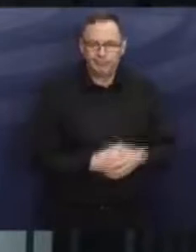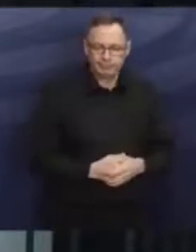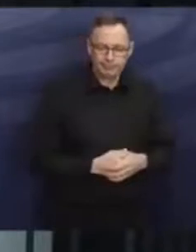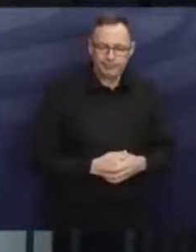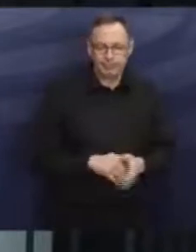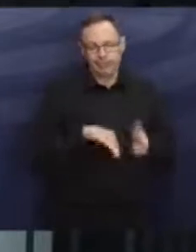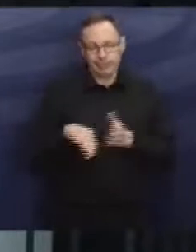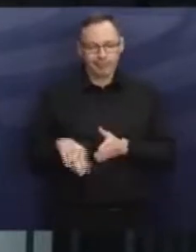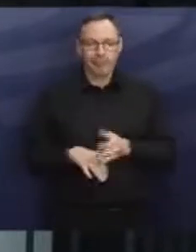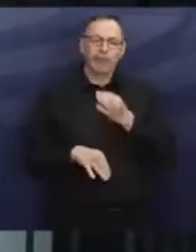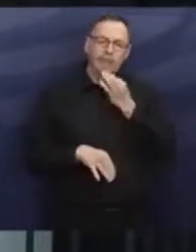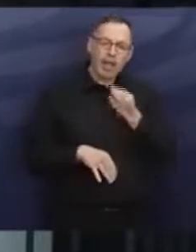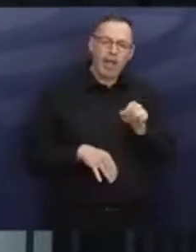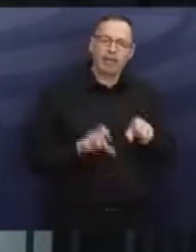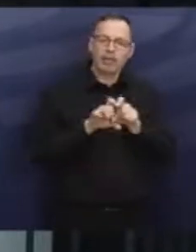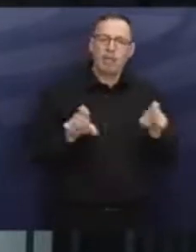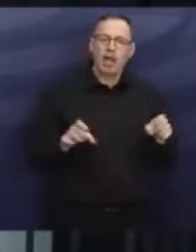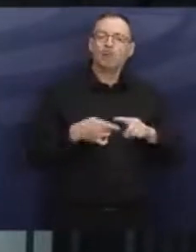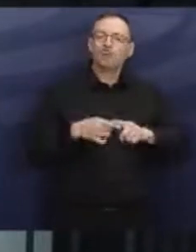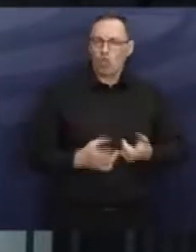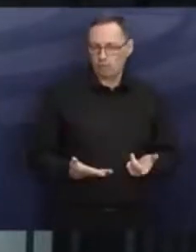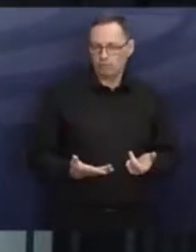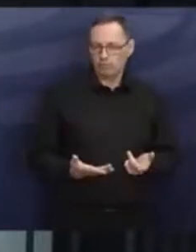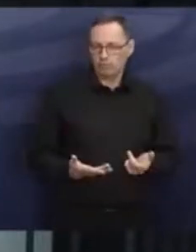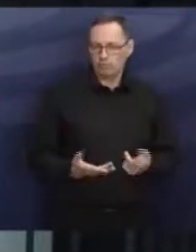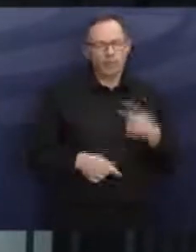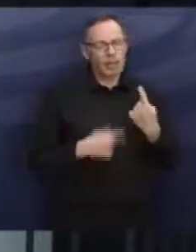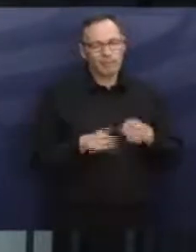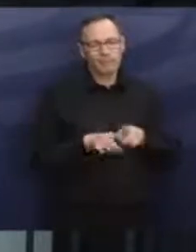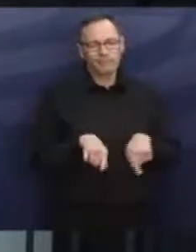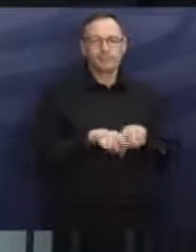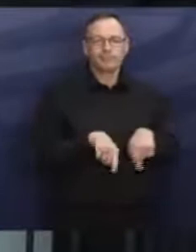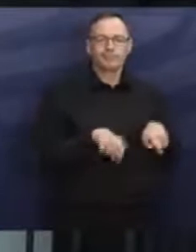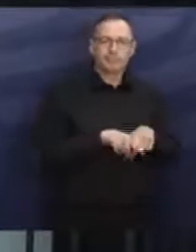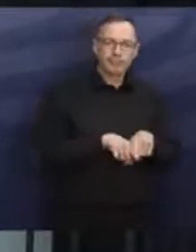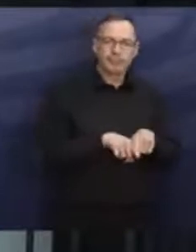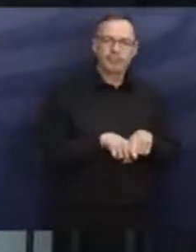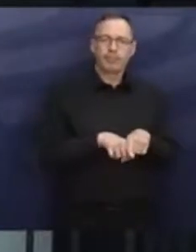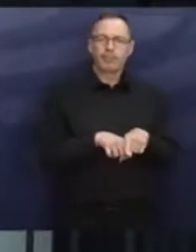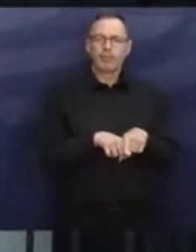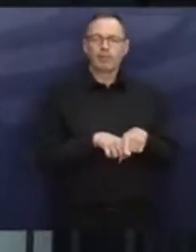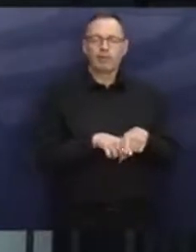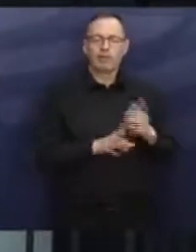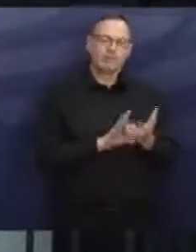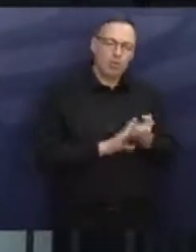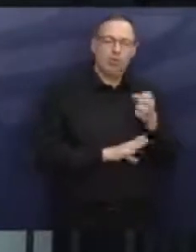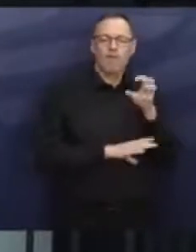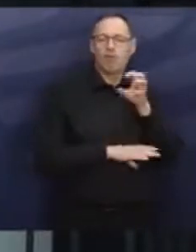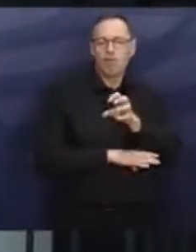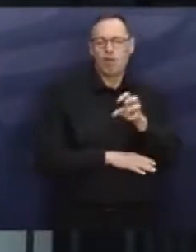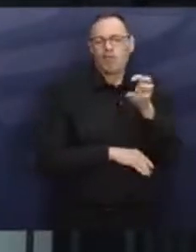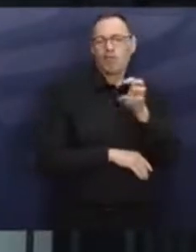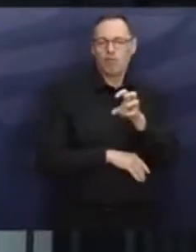Schulden. Es ist ja ein immer wiederkehrendes, immer wieder perpetuierter Vorwurf.